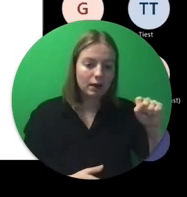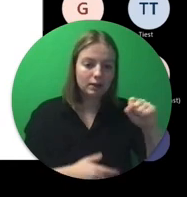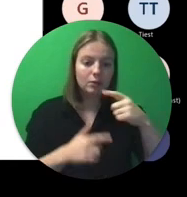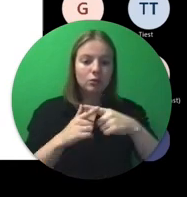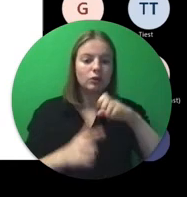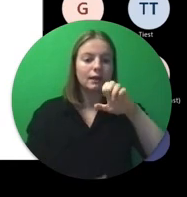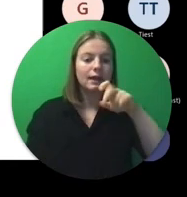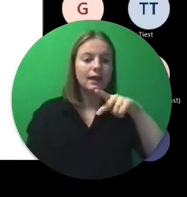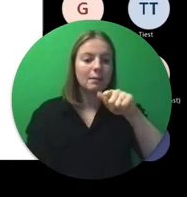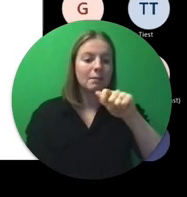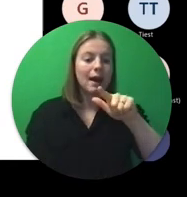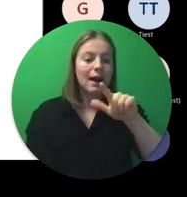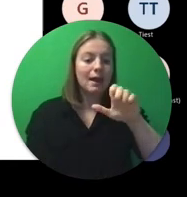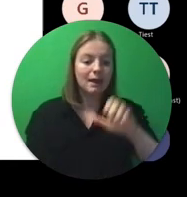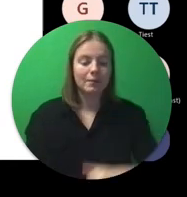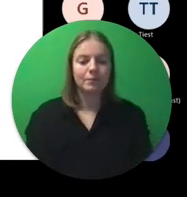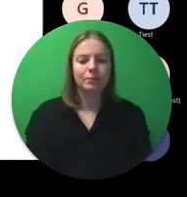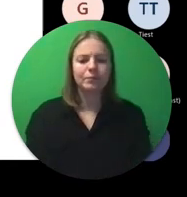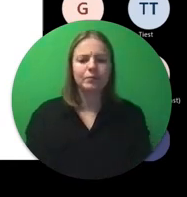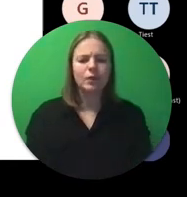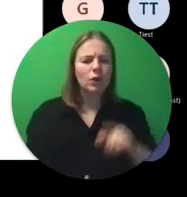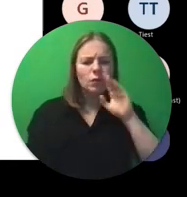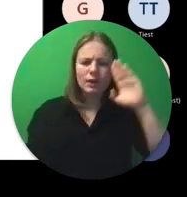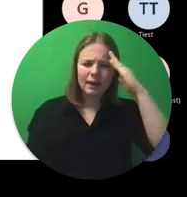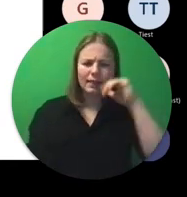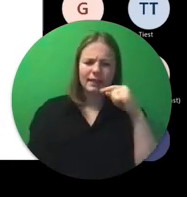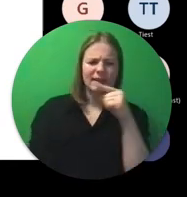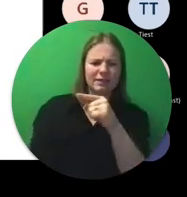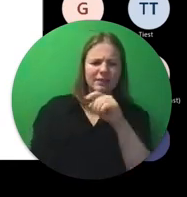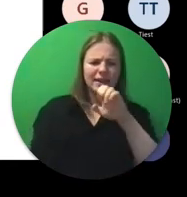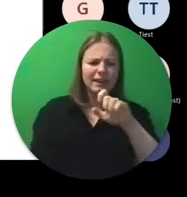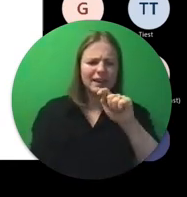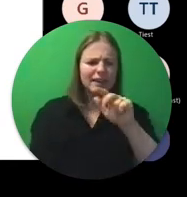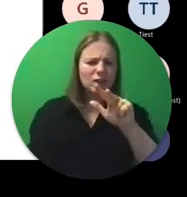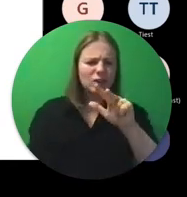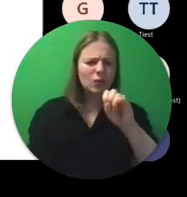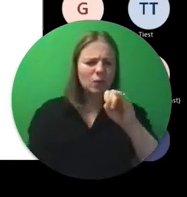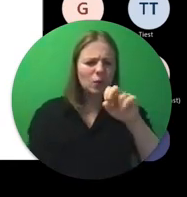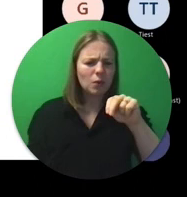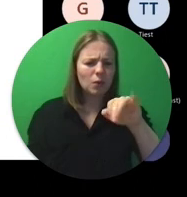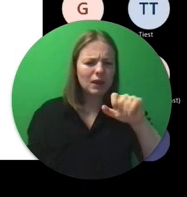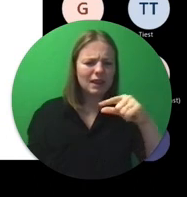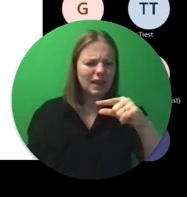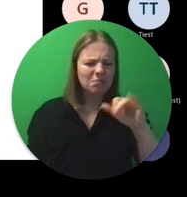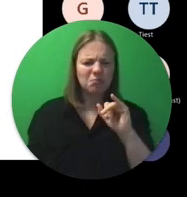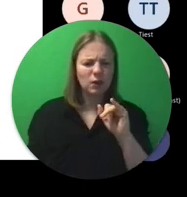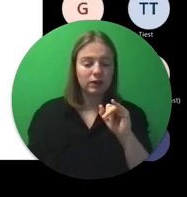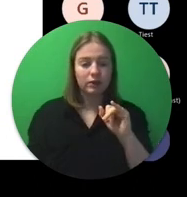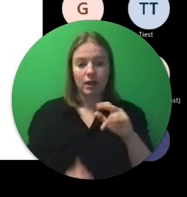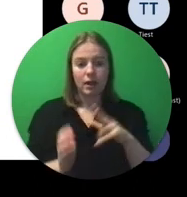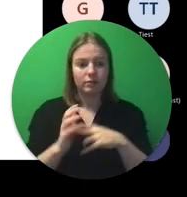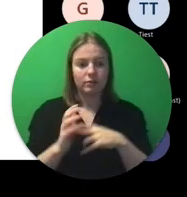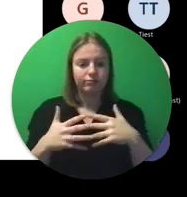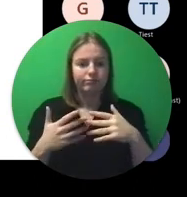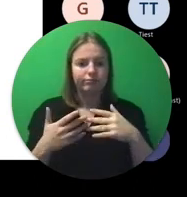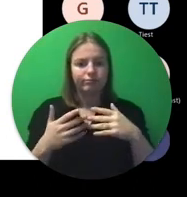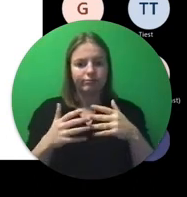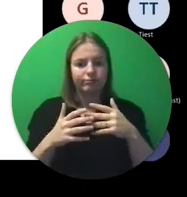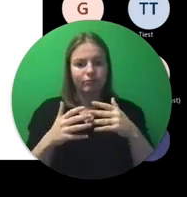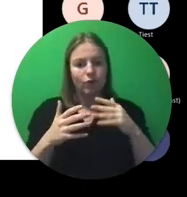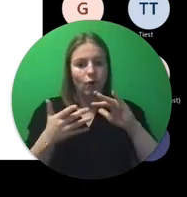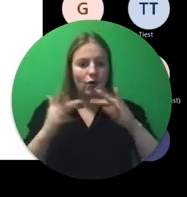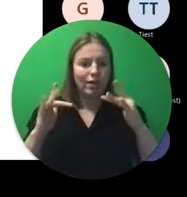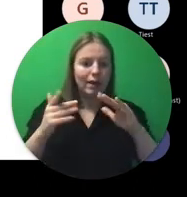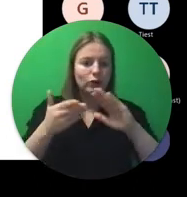Voor degenen onder jullie die E-Twinning niet kennen. E-Twinning is de online community voor scholen